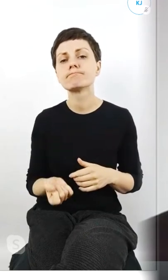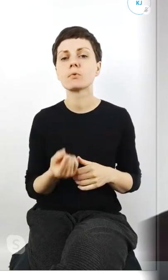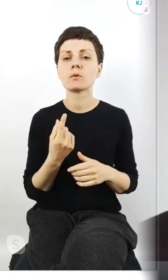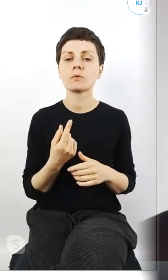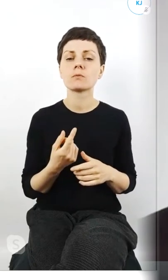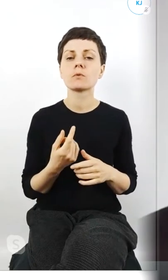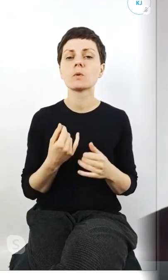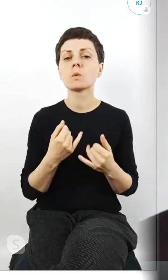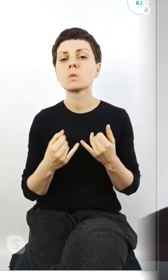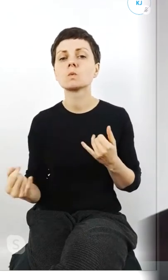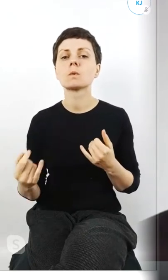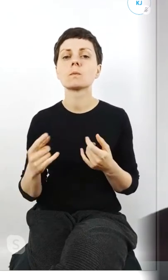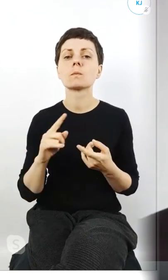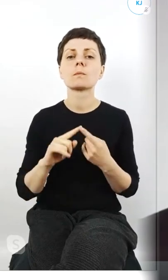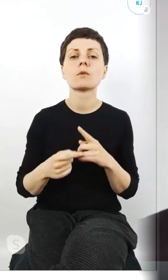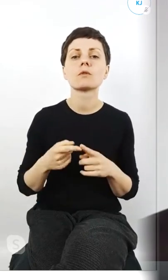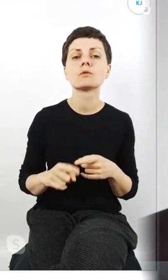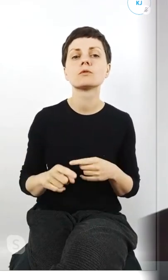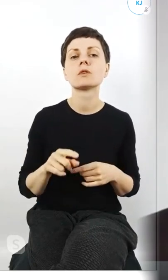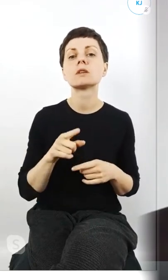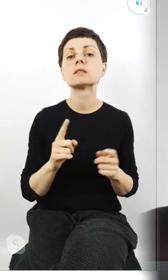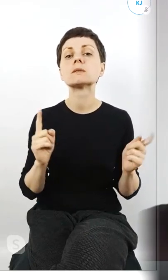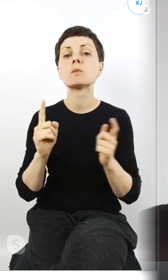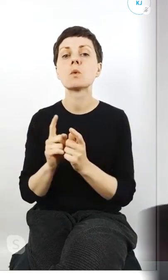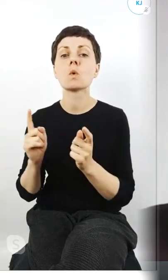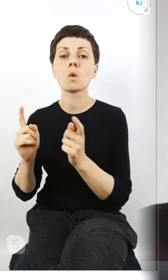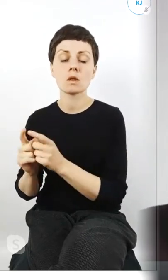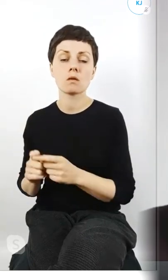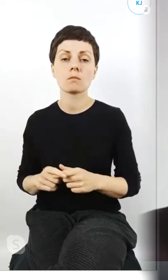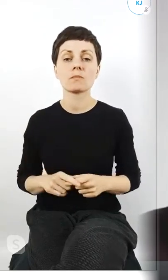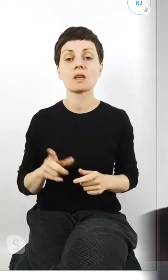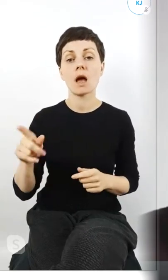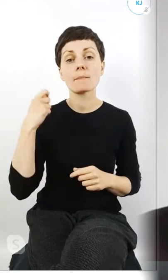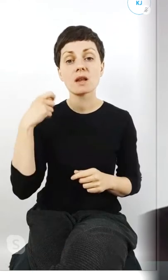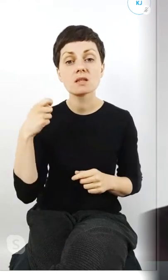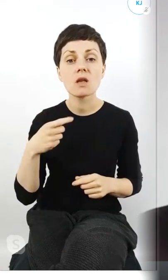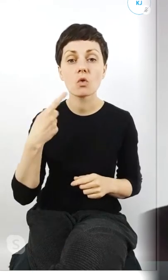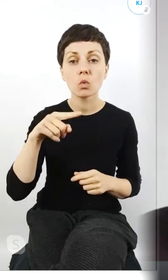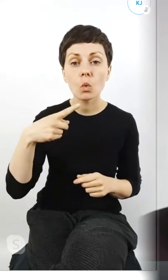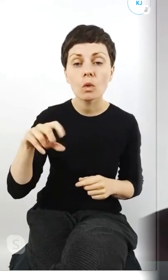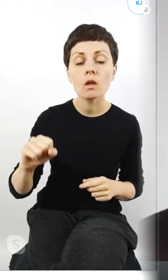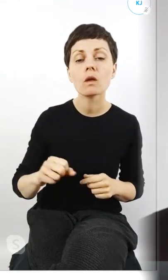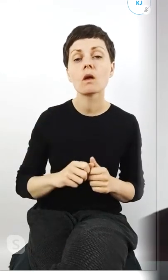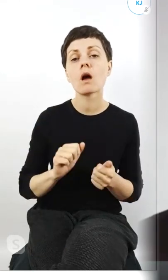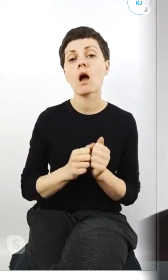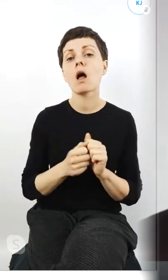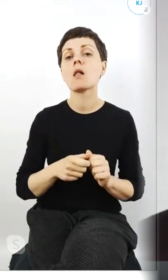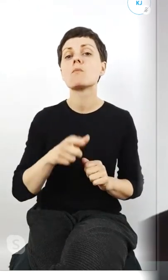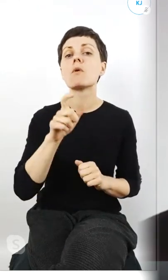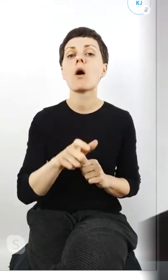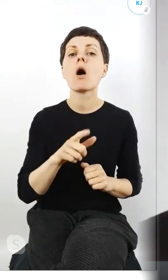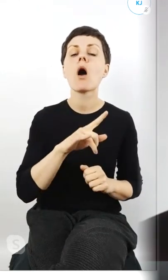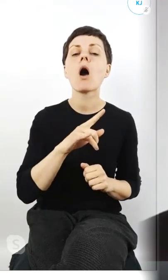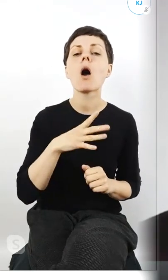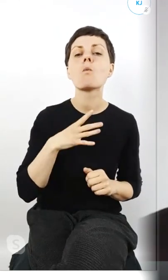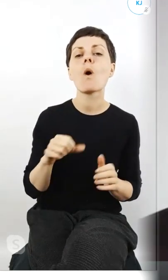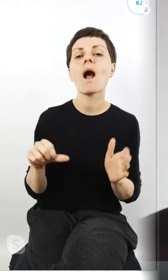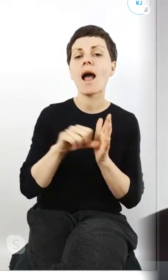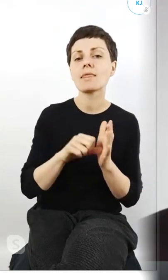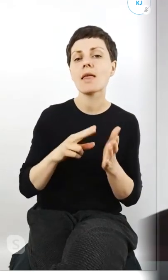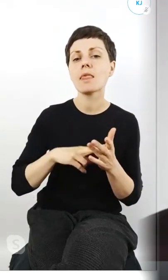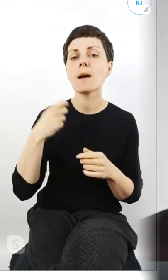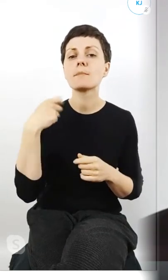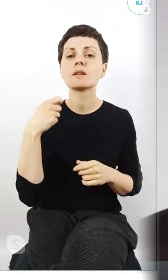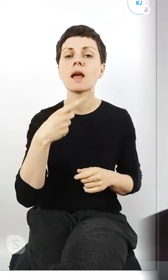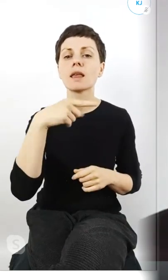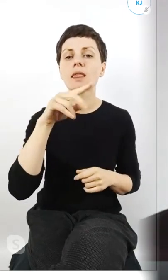politycznych spotkaniach, czy to z prezydentem Dudą, czy z kandydatką na prezydenta Kidawą Błońską i